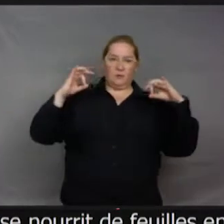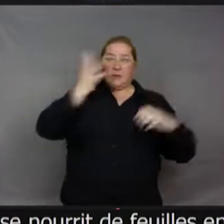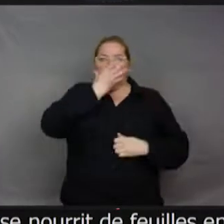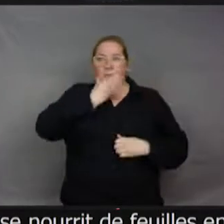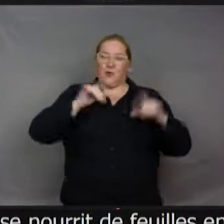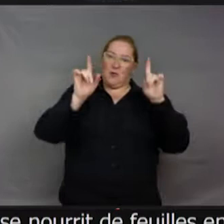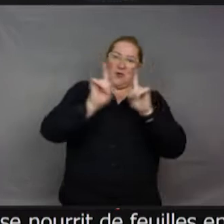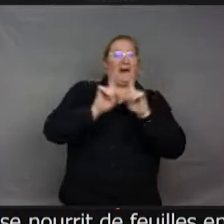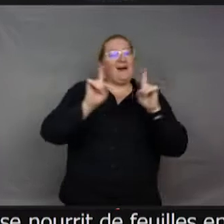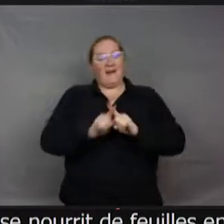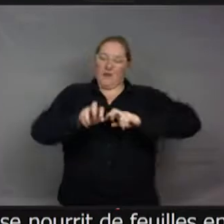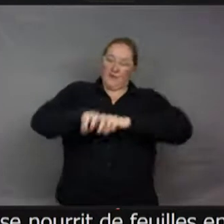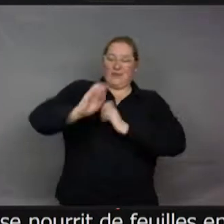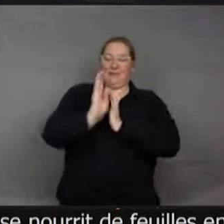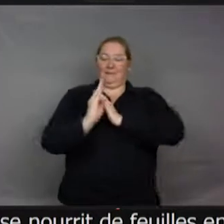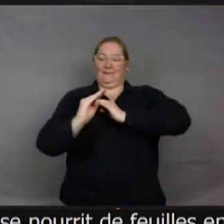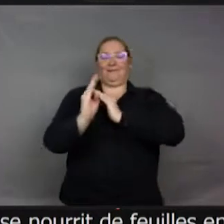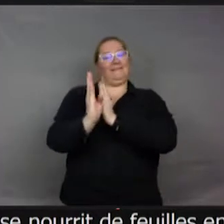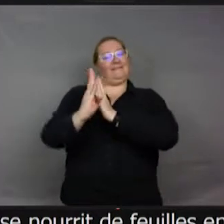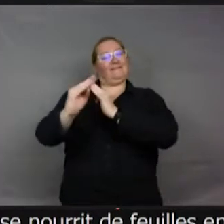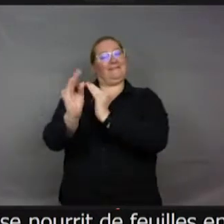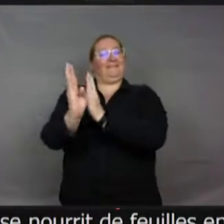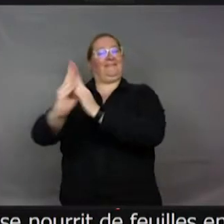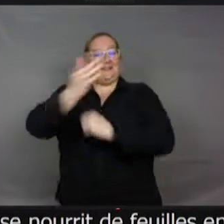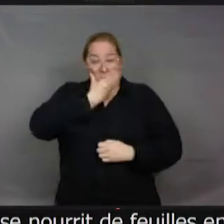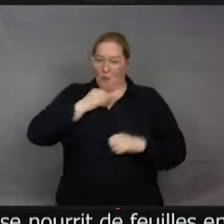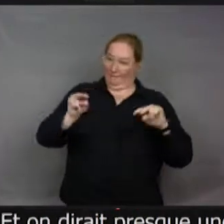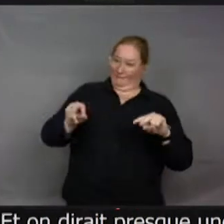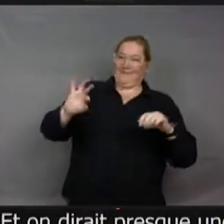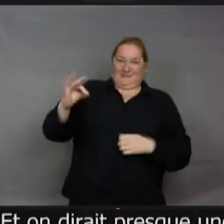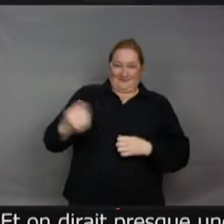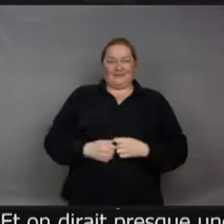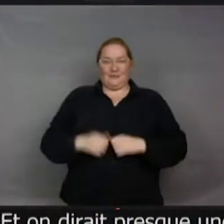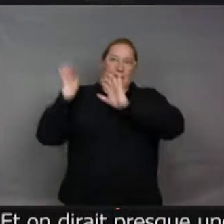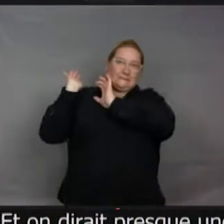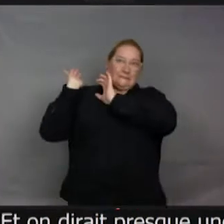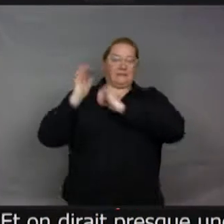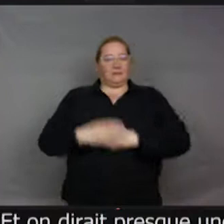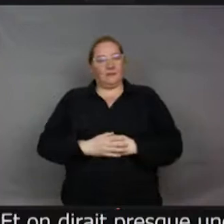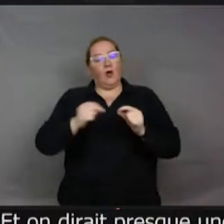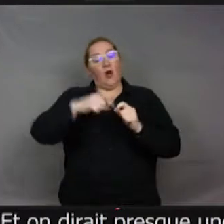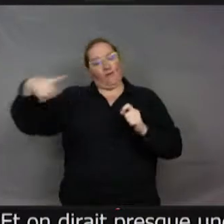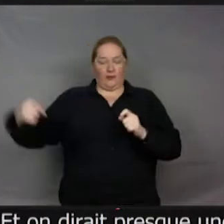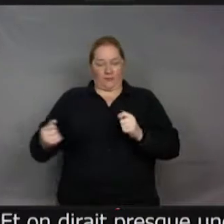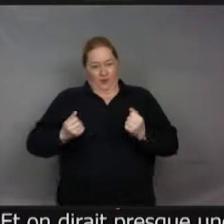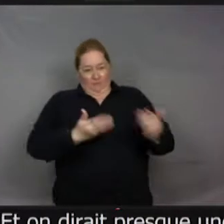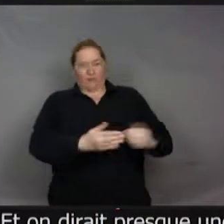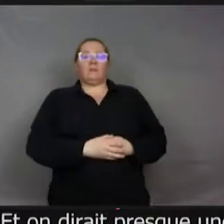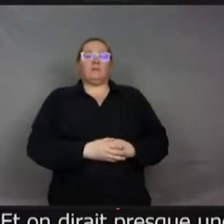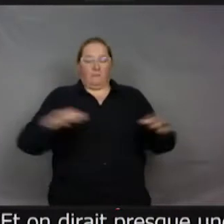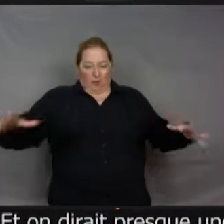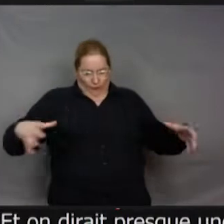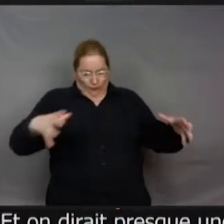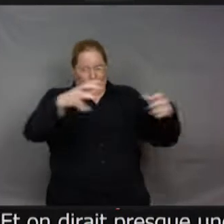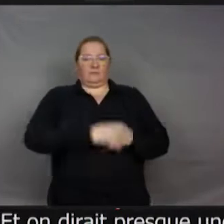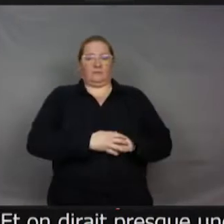Donc, il a les ouvrières qui vont chercher des gros morceaux de feuilles qui les rapportent à la fourmilière et il y a des fourmilières plus spécialisés à l'intérieur de la fourmilière qui vont découper en